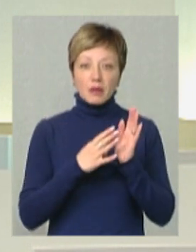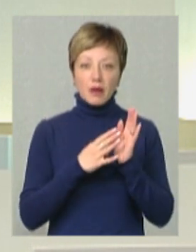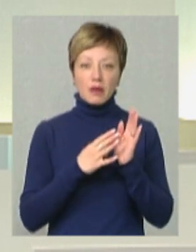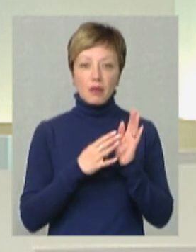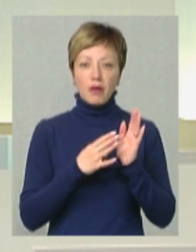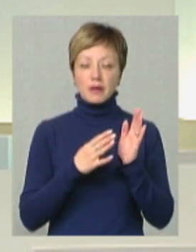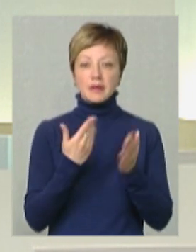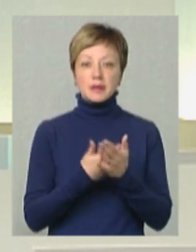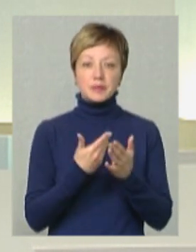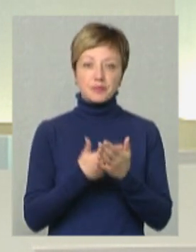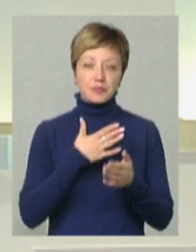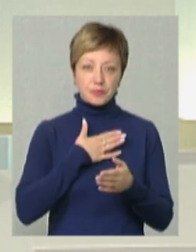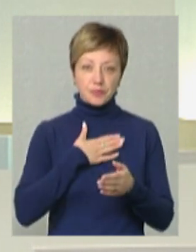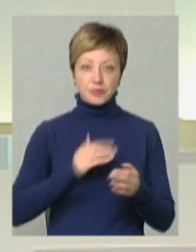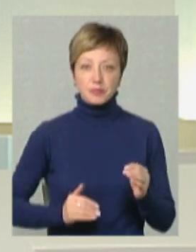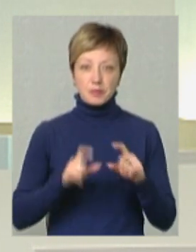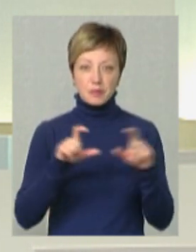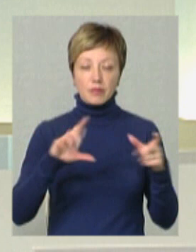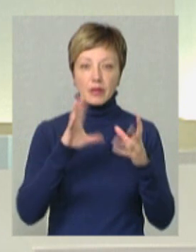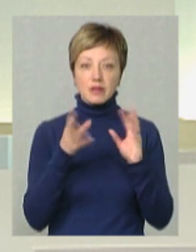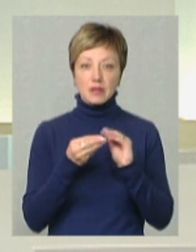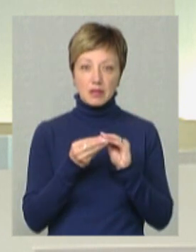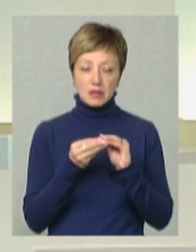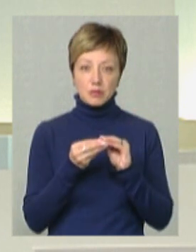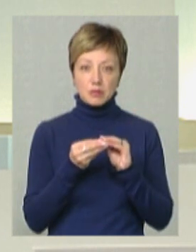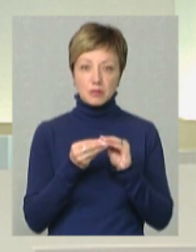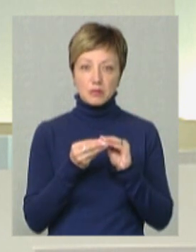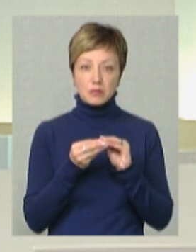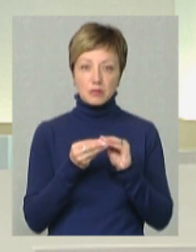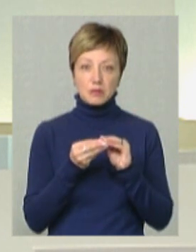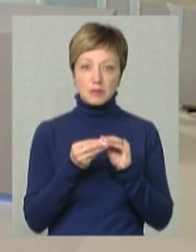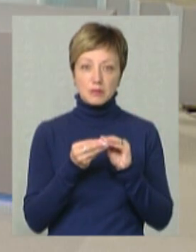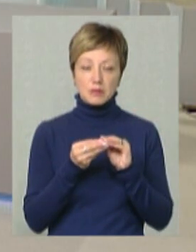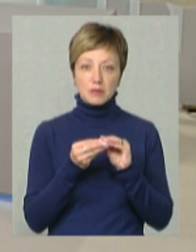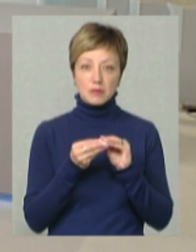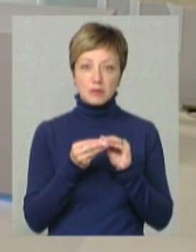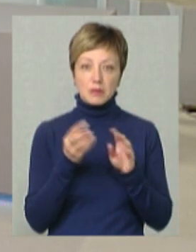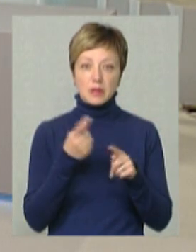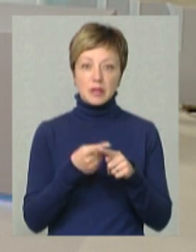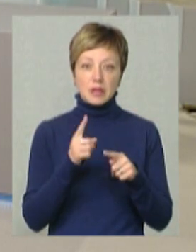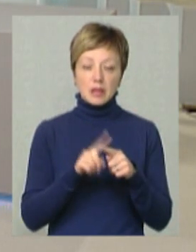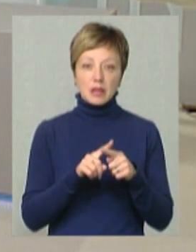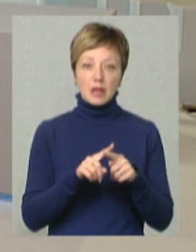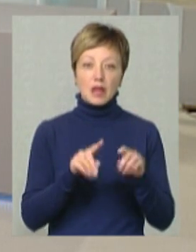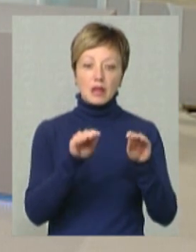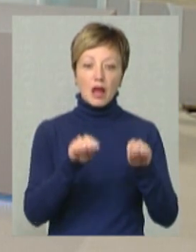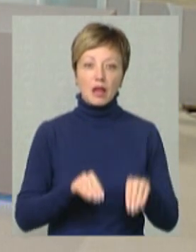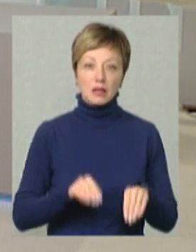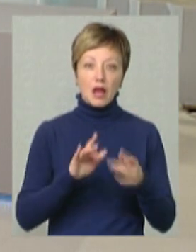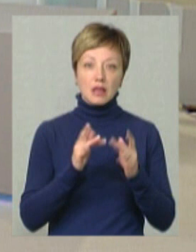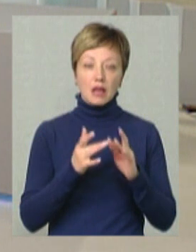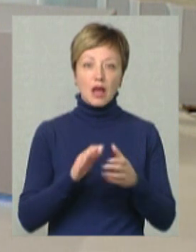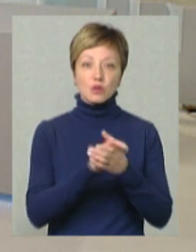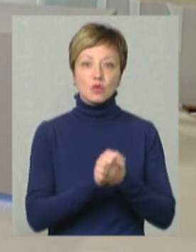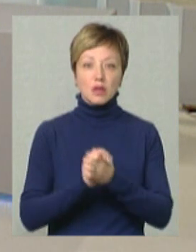на прикладі нашої компанії взагалі з даних від ІТ-асоціації України